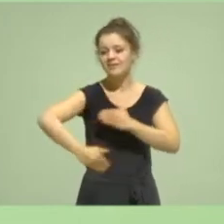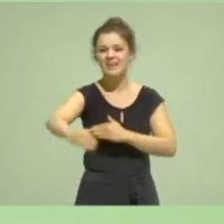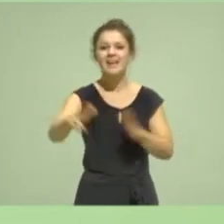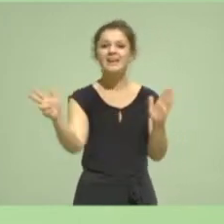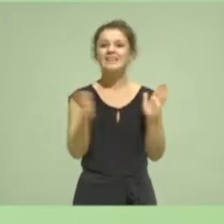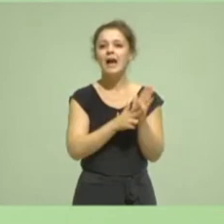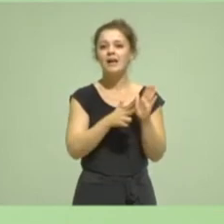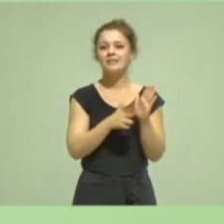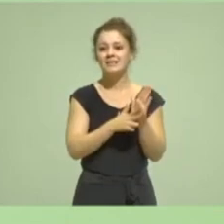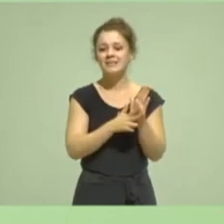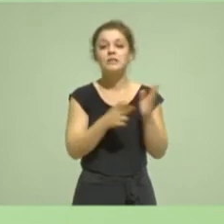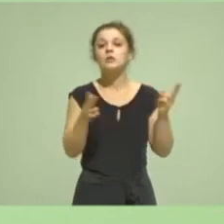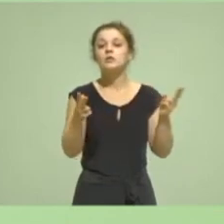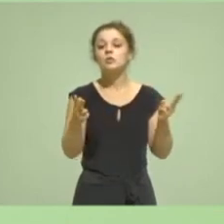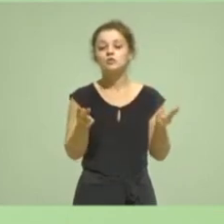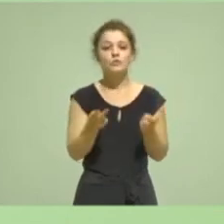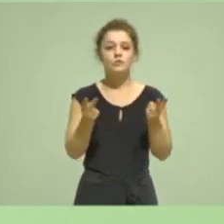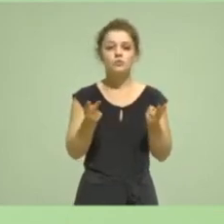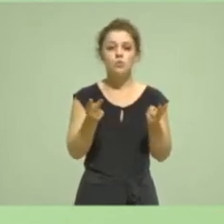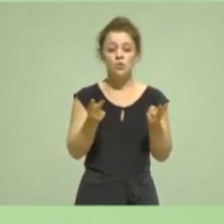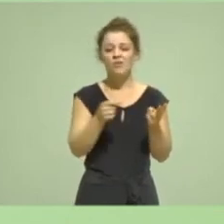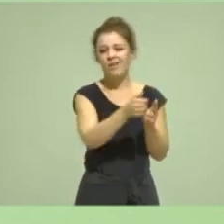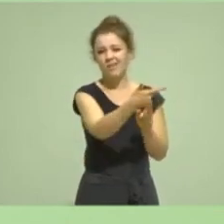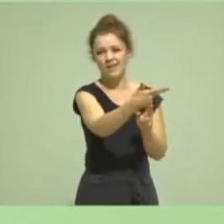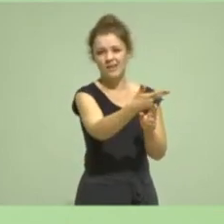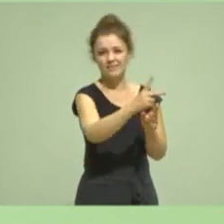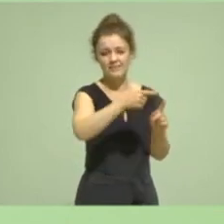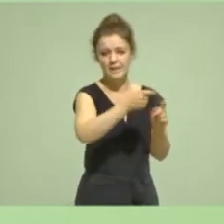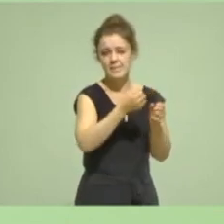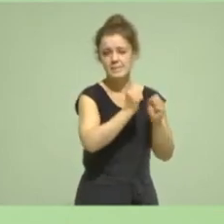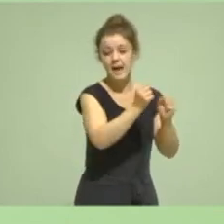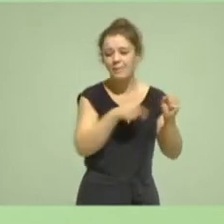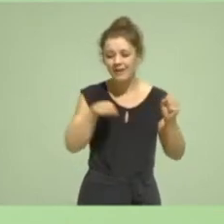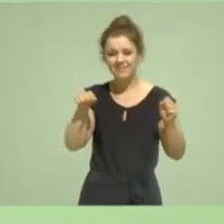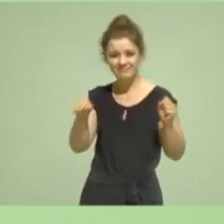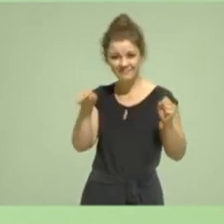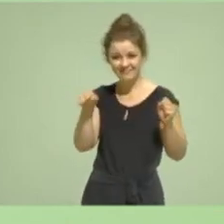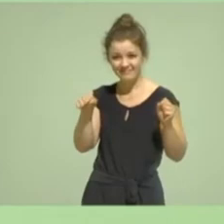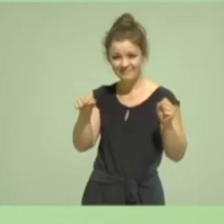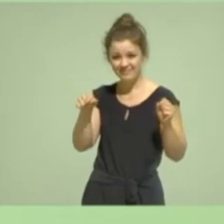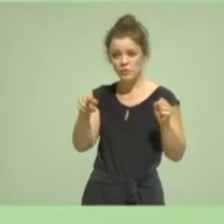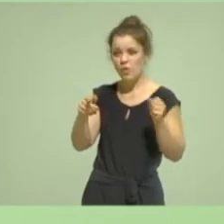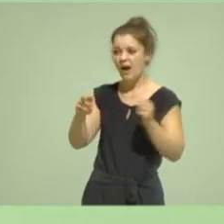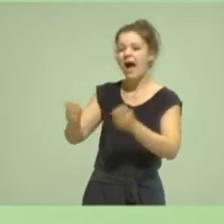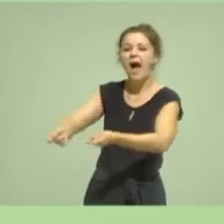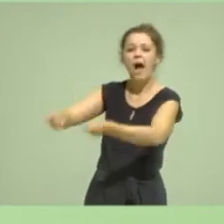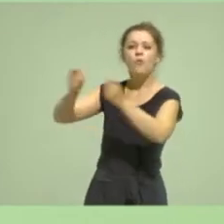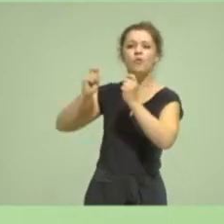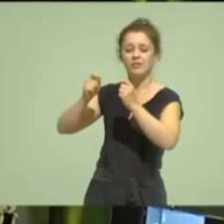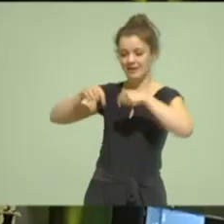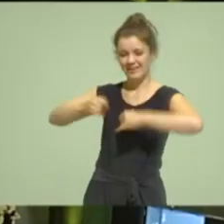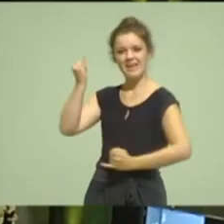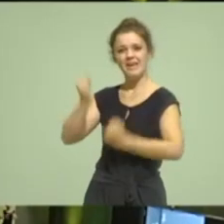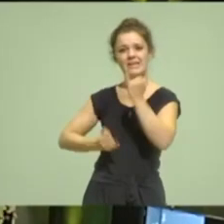einen wesentlichen Anteil dazu beitragen, dass wir unseren Auftrag, den wir als Industrie- und